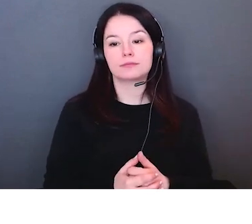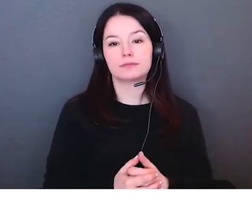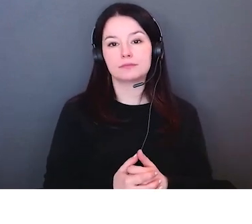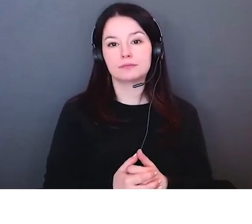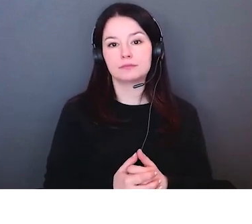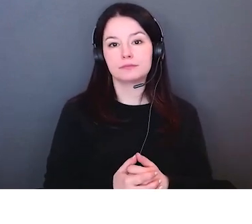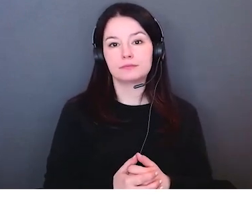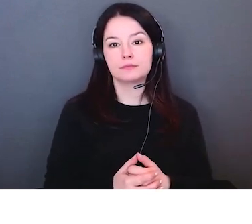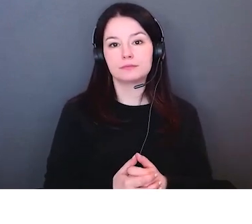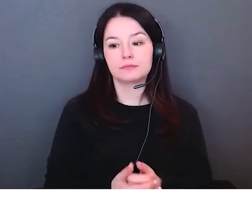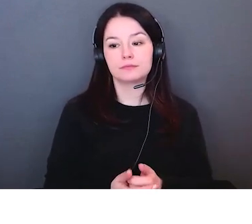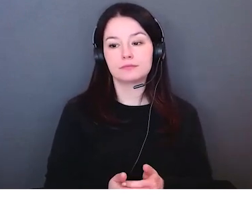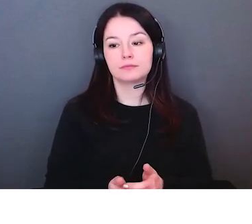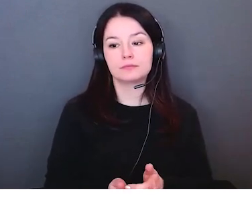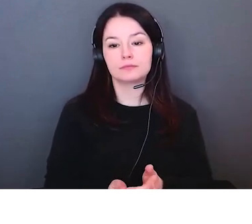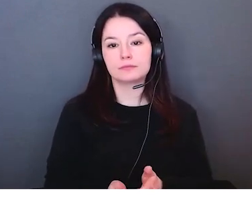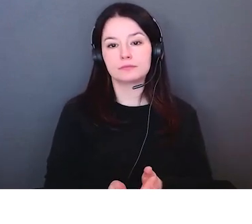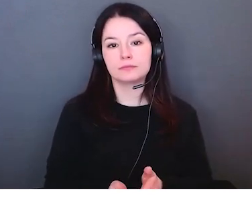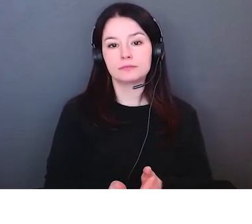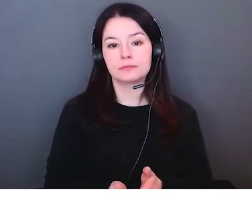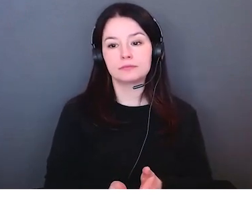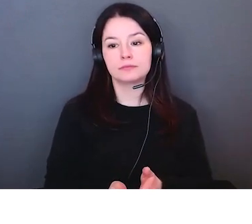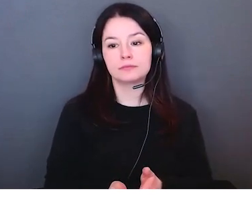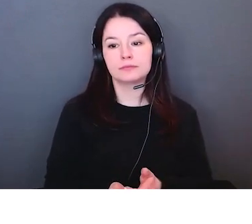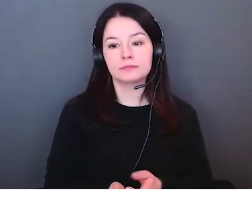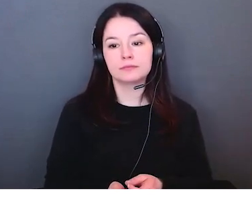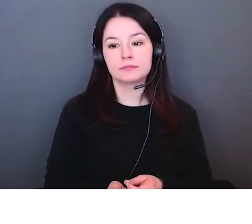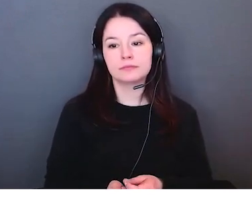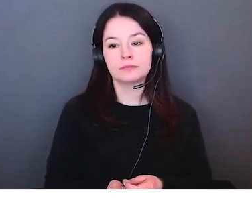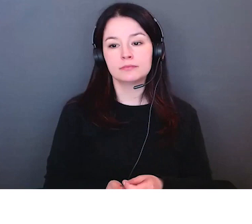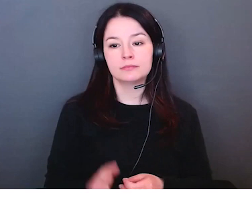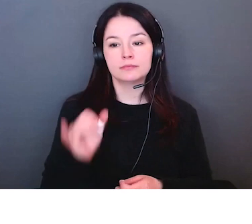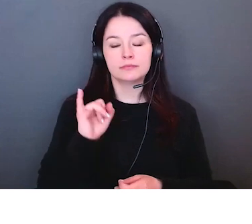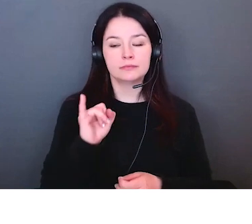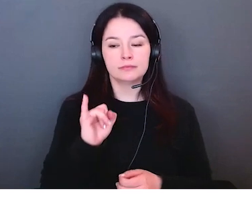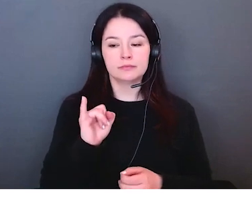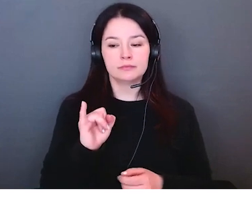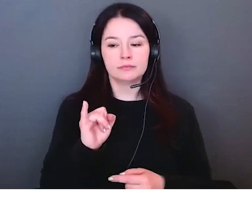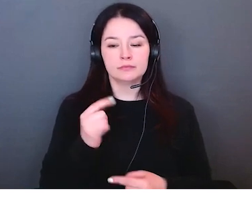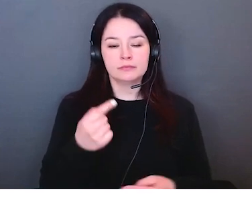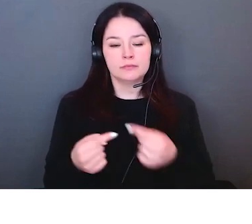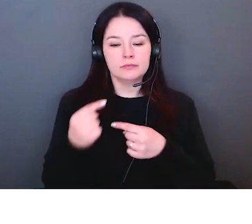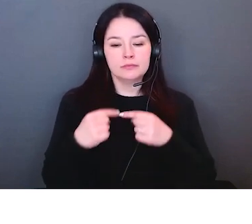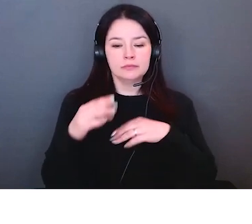en 1913 on parlait avec les hollandais et on a dit